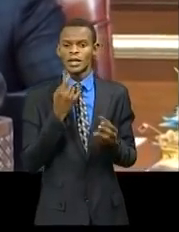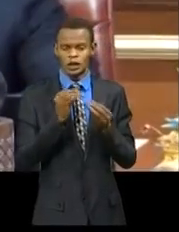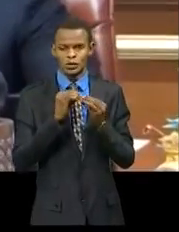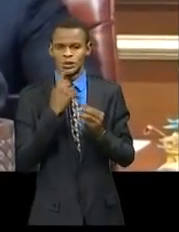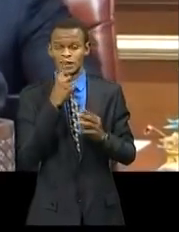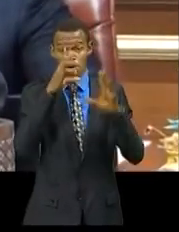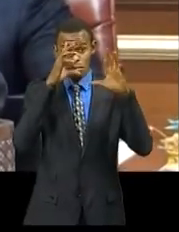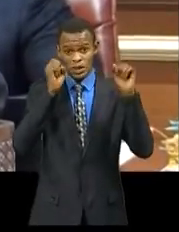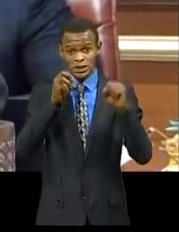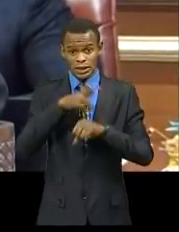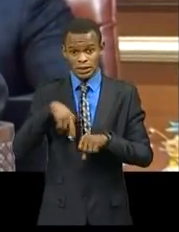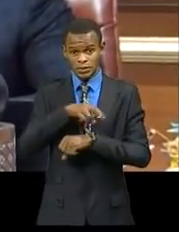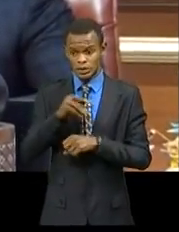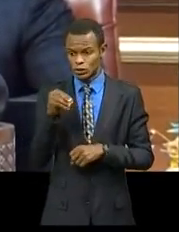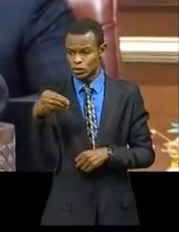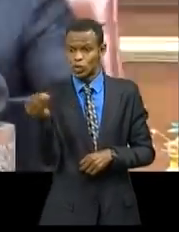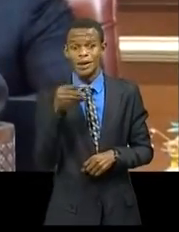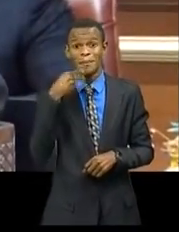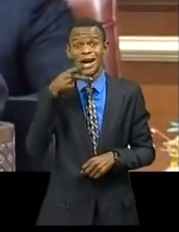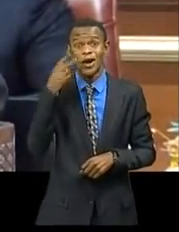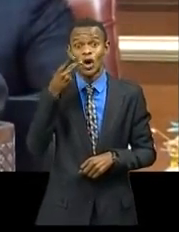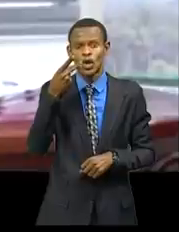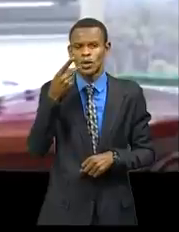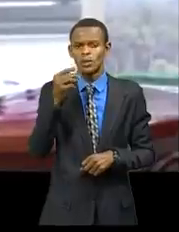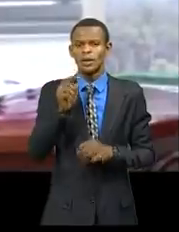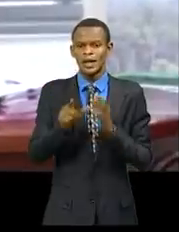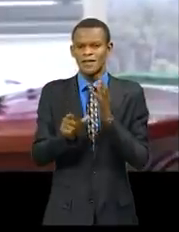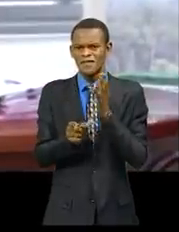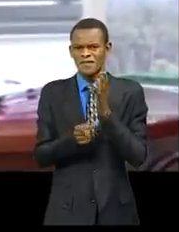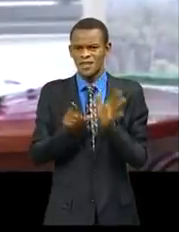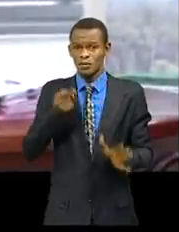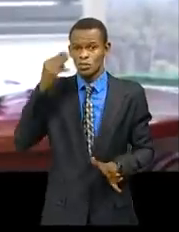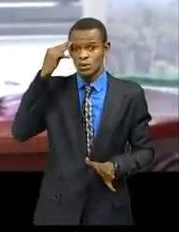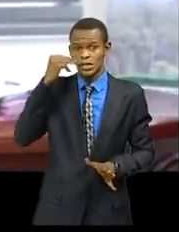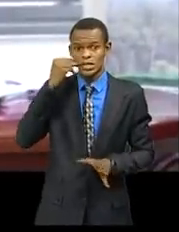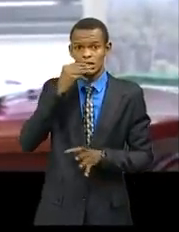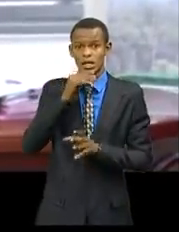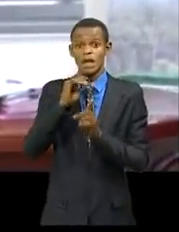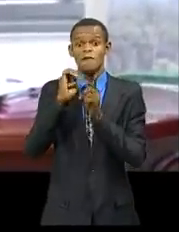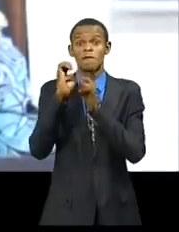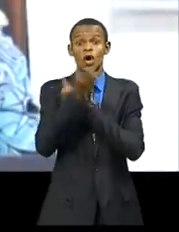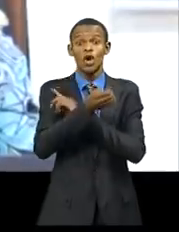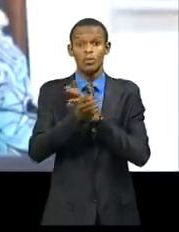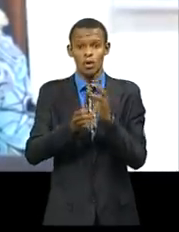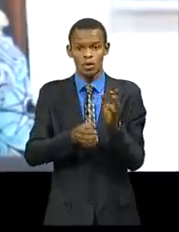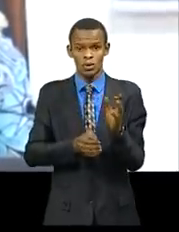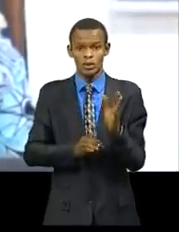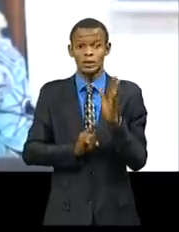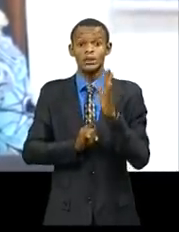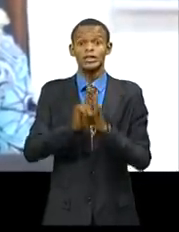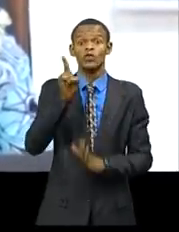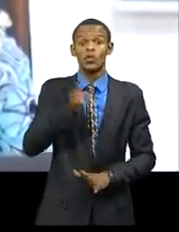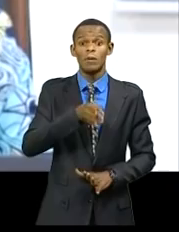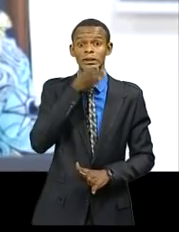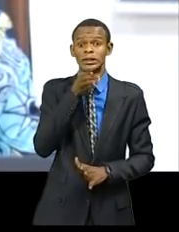parole à la vice-première ministre ministre de l'Environnement et Développement Durable complétée par le ministre de la Pêche